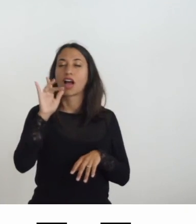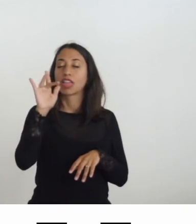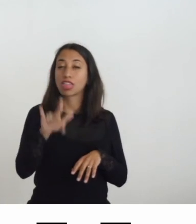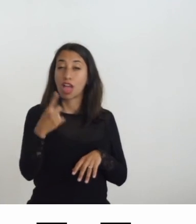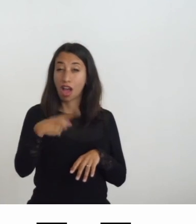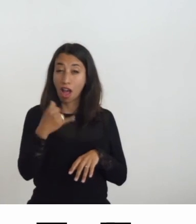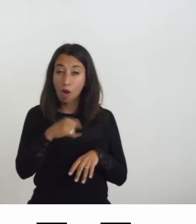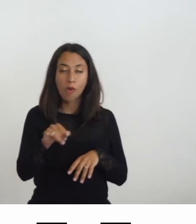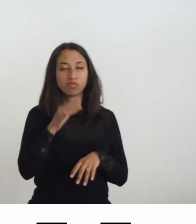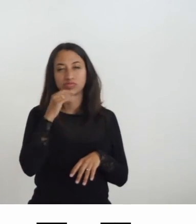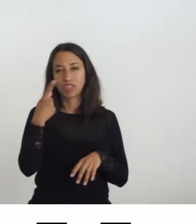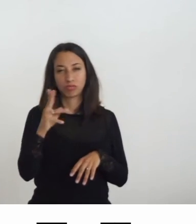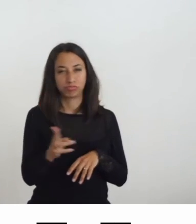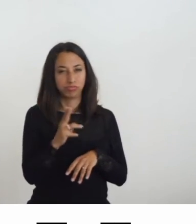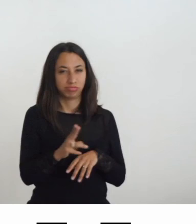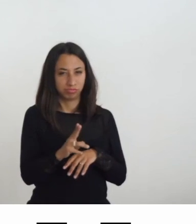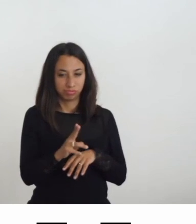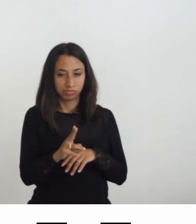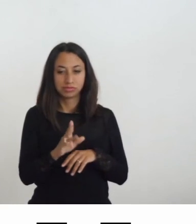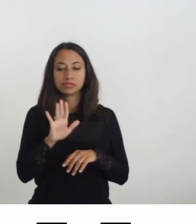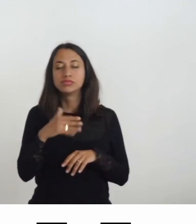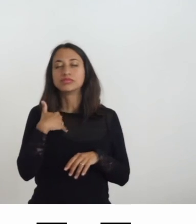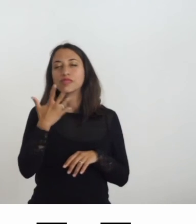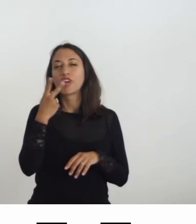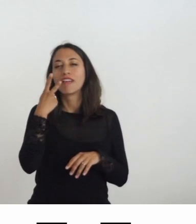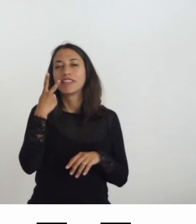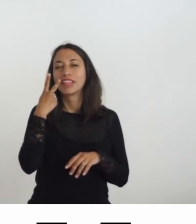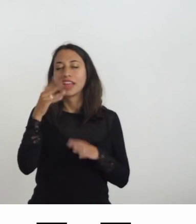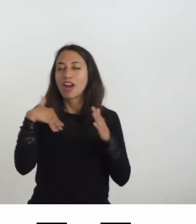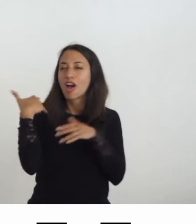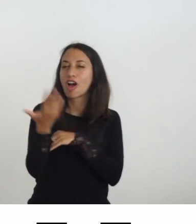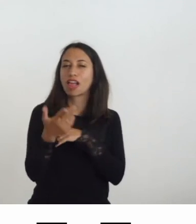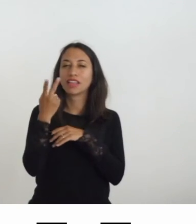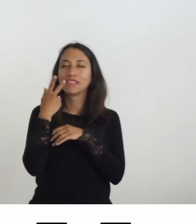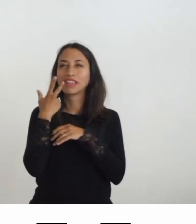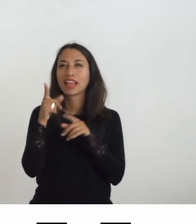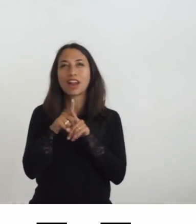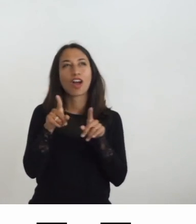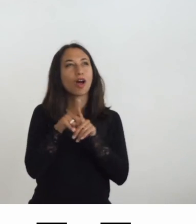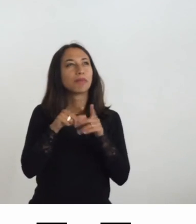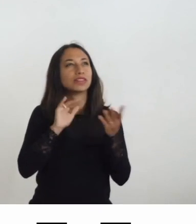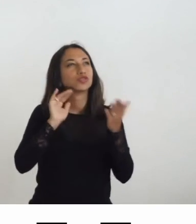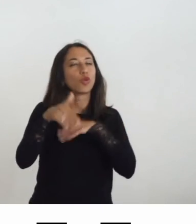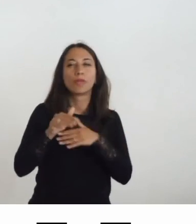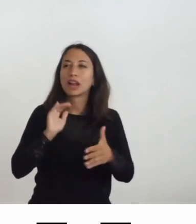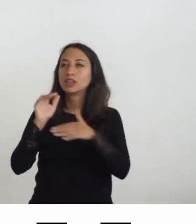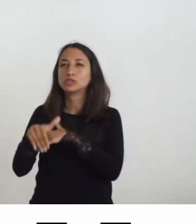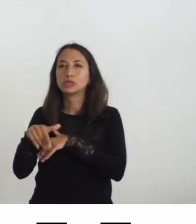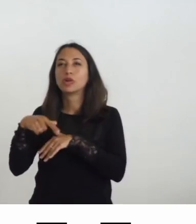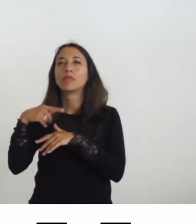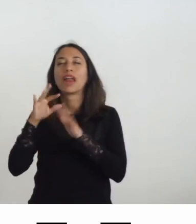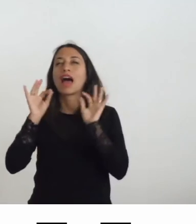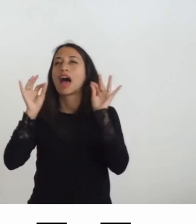ora attendo il coraggio di vedere oltre di superare la mia superficie e addentrarsi nell'infinito